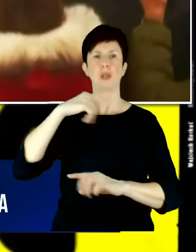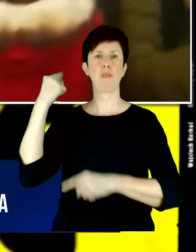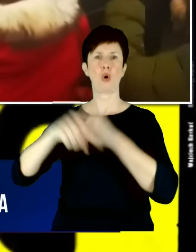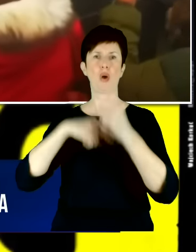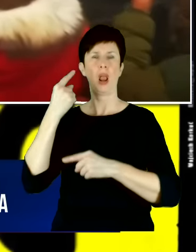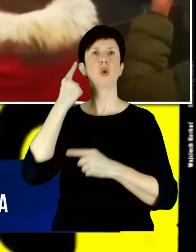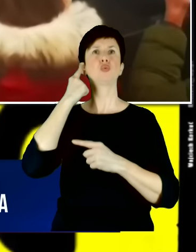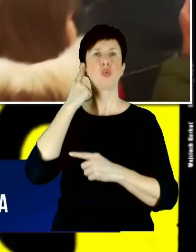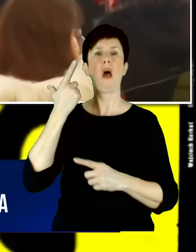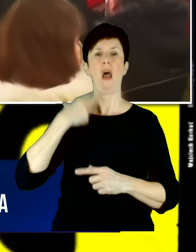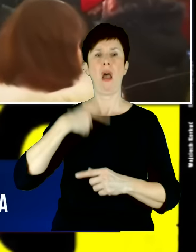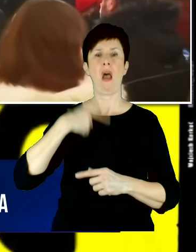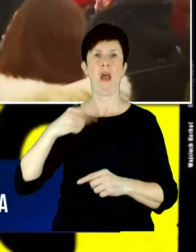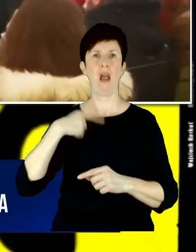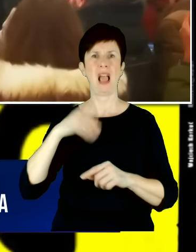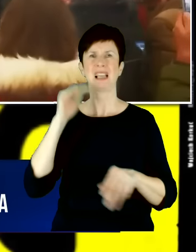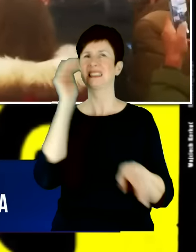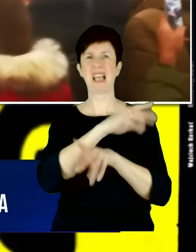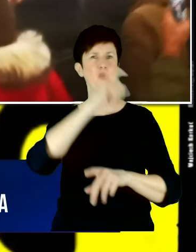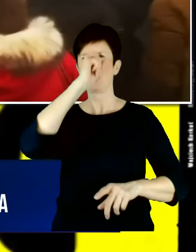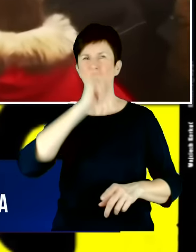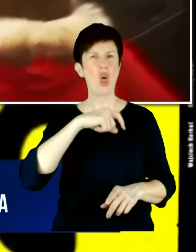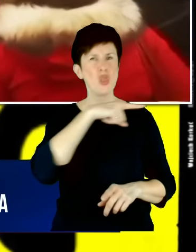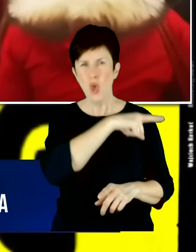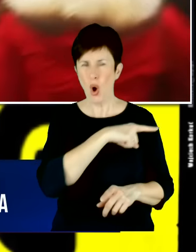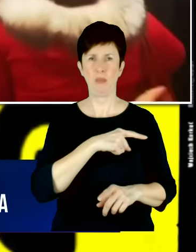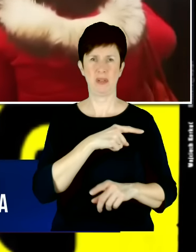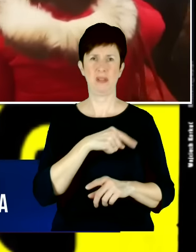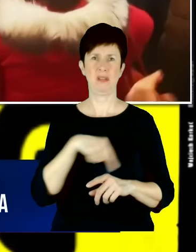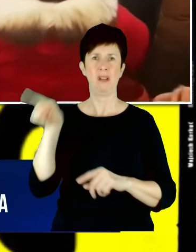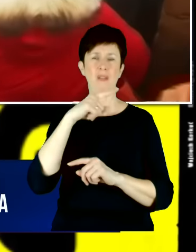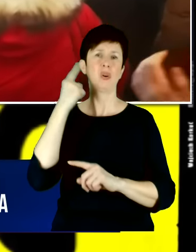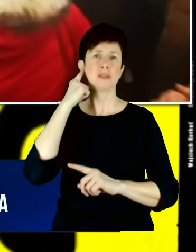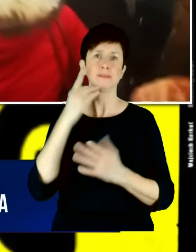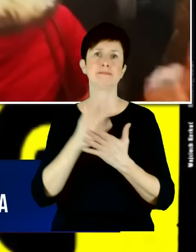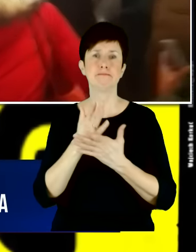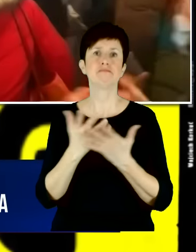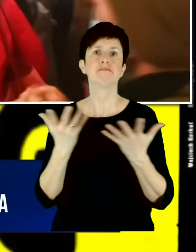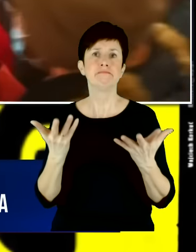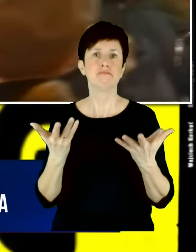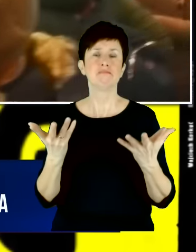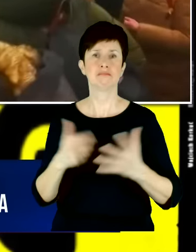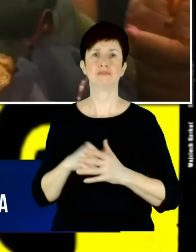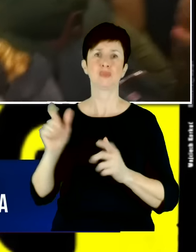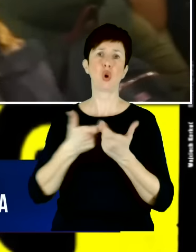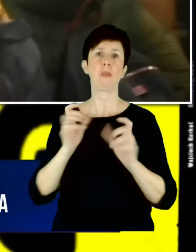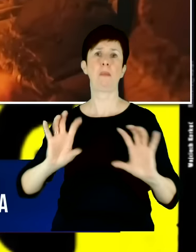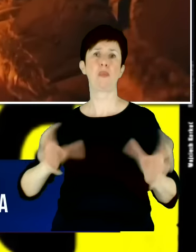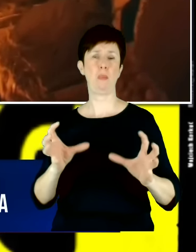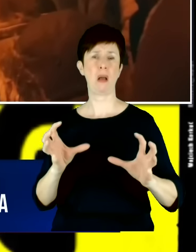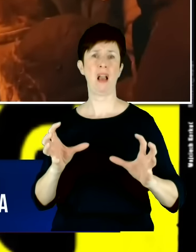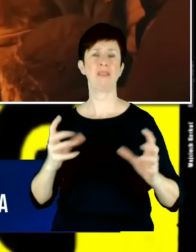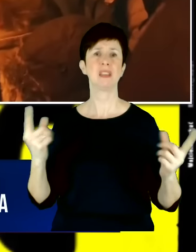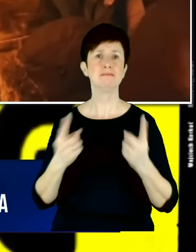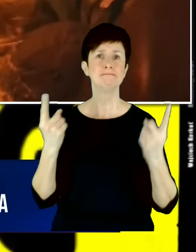różnych akcji przeciwko również Polsce. To wszystko układa się w obraz takiego kraju, którego agresja i